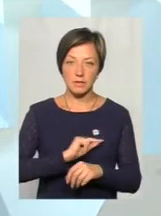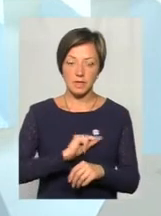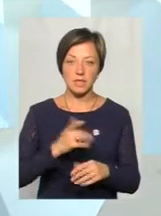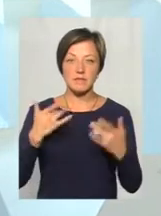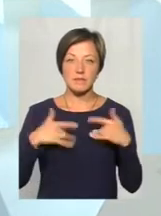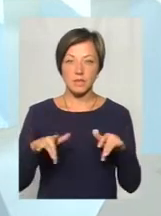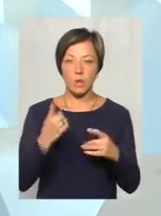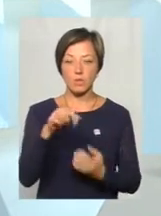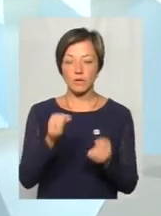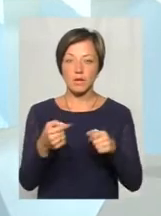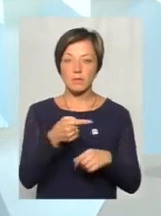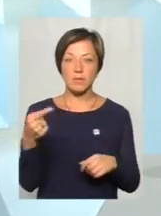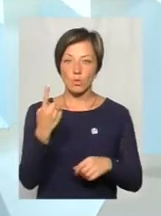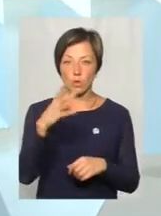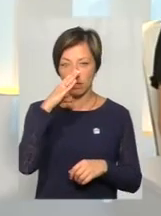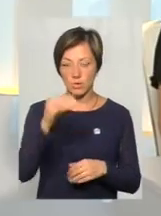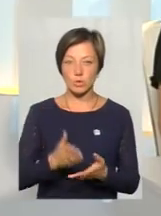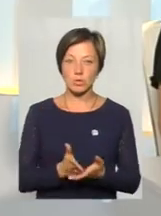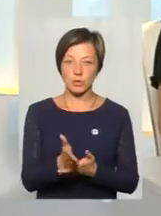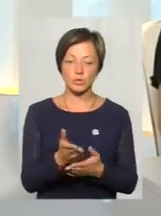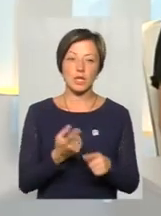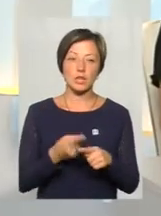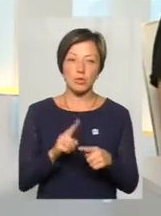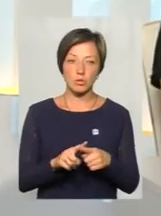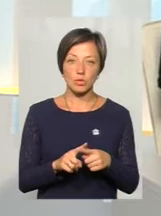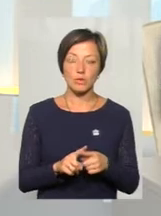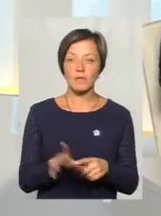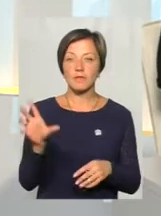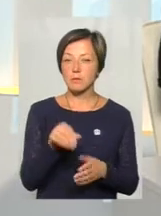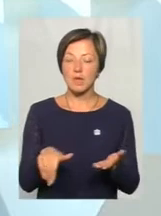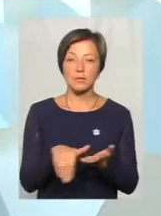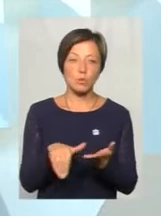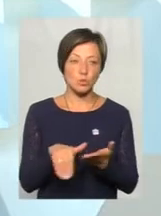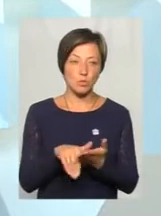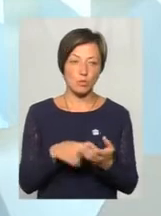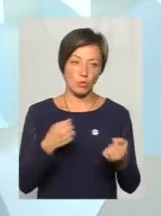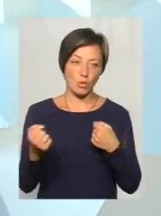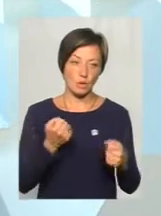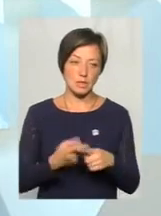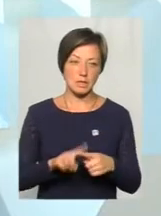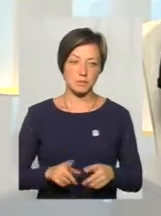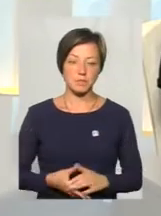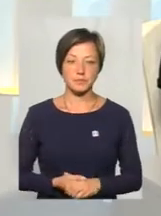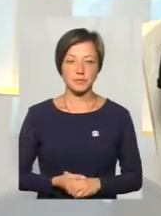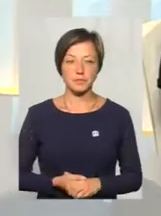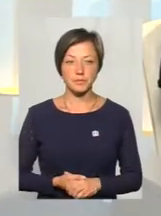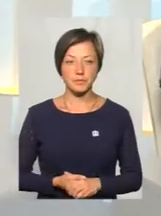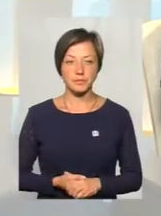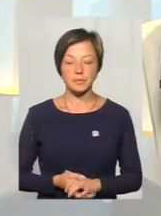звільнений один водій – це мінус одна машина на маршруті. Тому, як би, всіма способами боремося з цим. Пане Андрію,